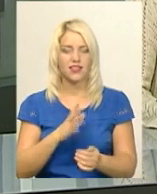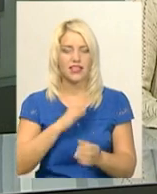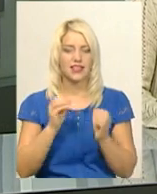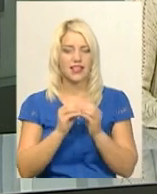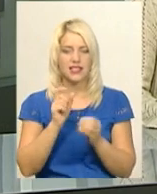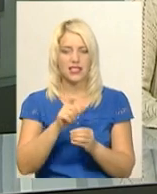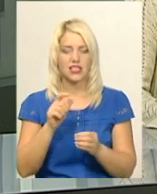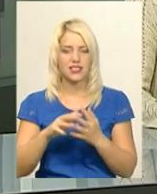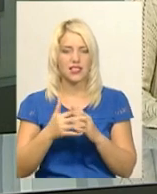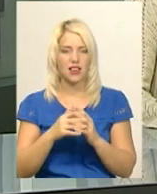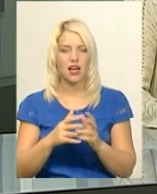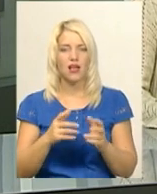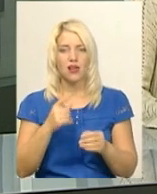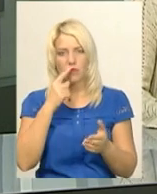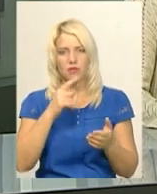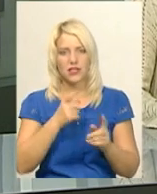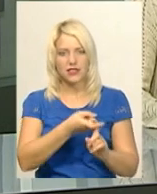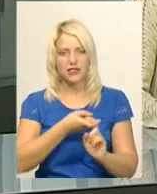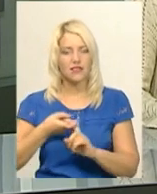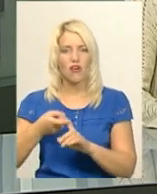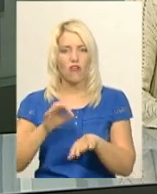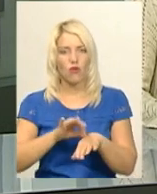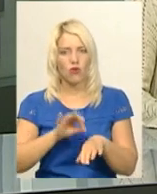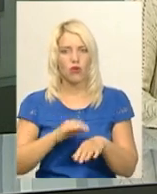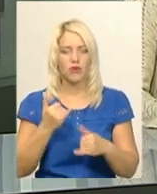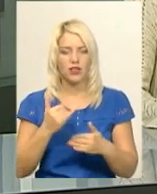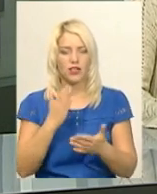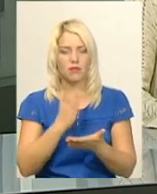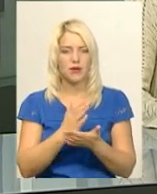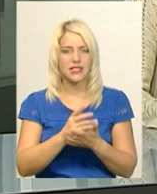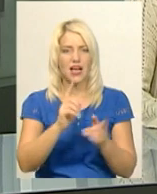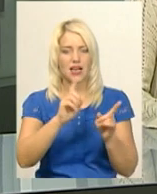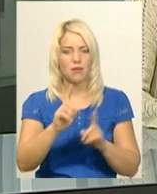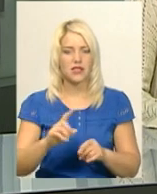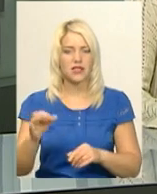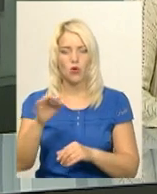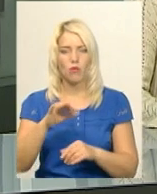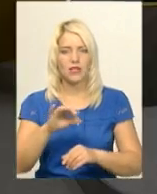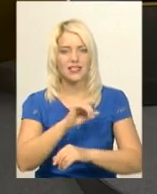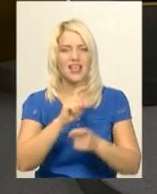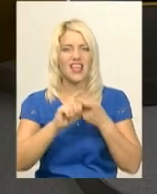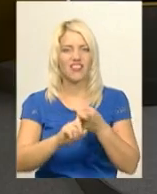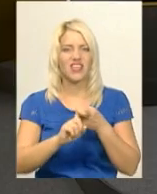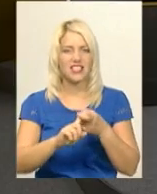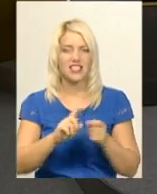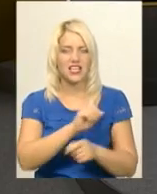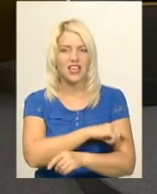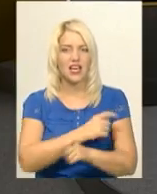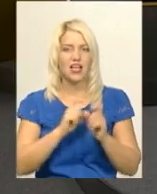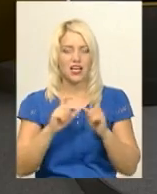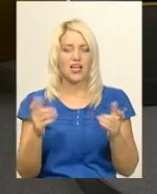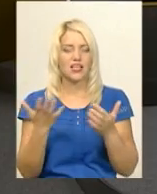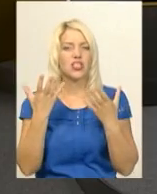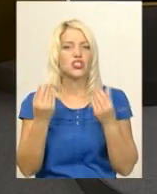жителів села підхопили цю хворобу і нині перебувають в Закарпатській обласній інфекційній лікарні. Які ще події